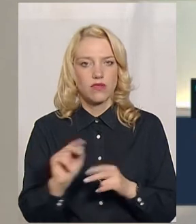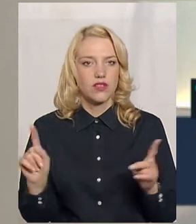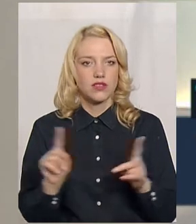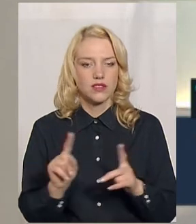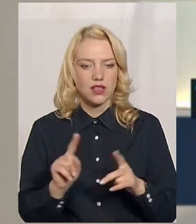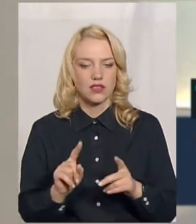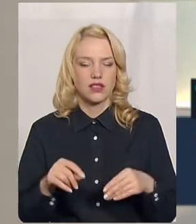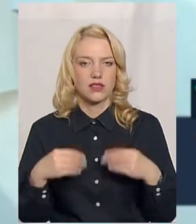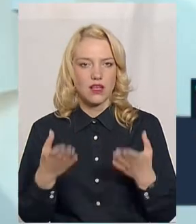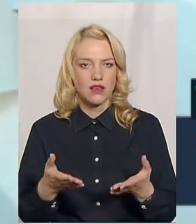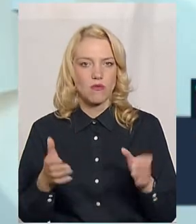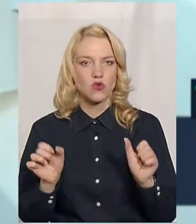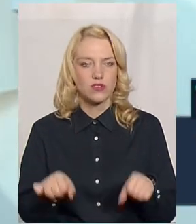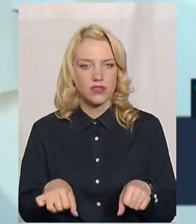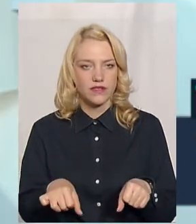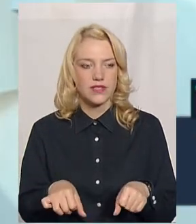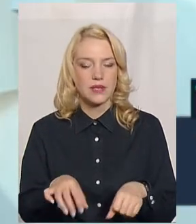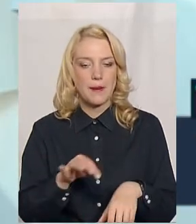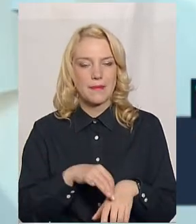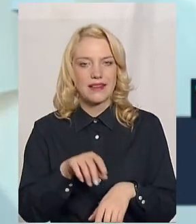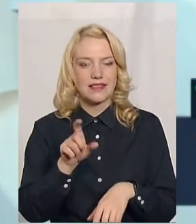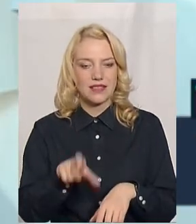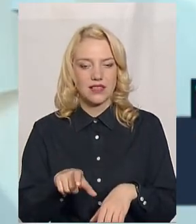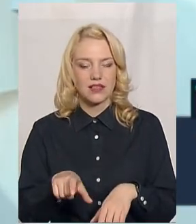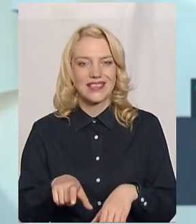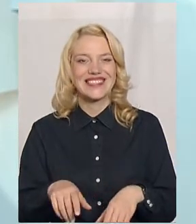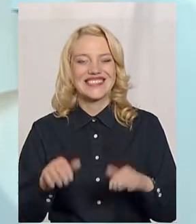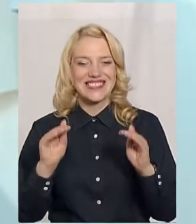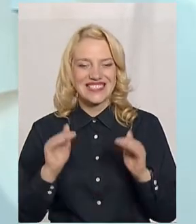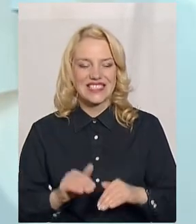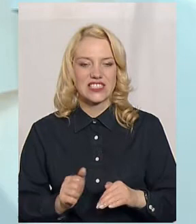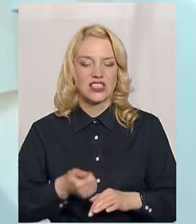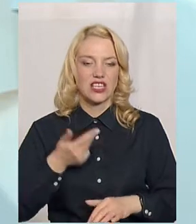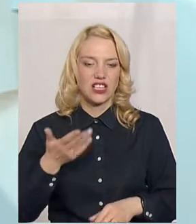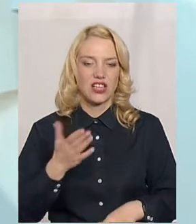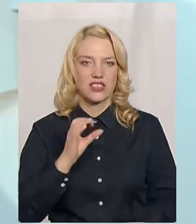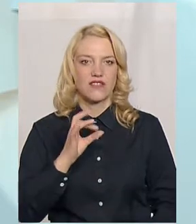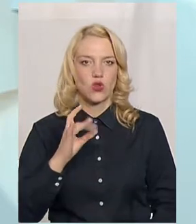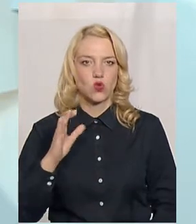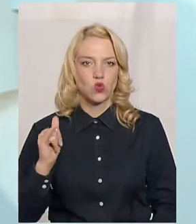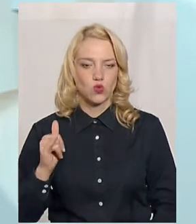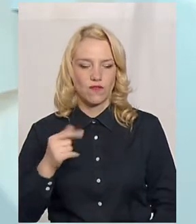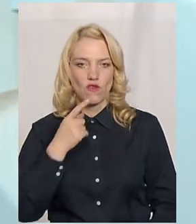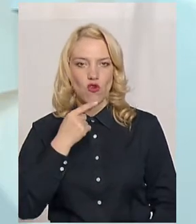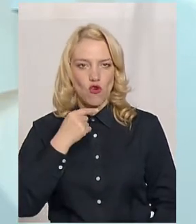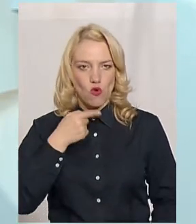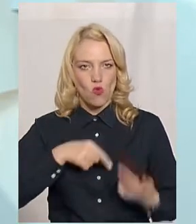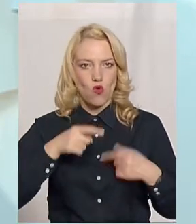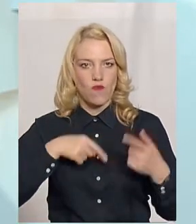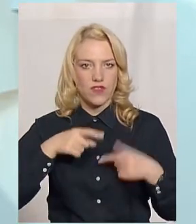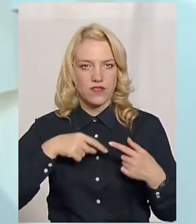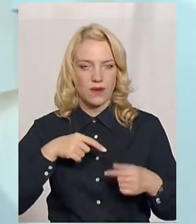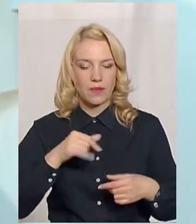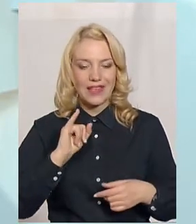яке дає можливість пацієнту знижити кількість вірусу в крові. І